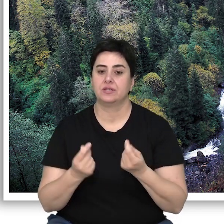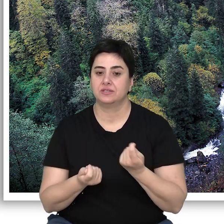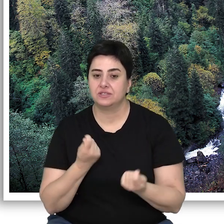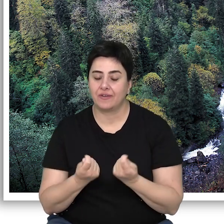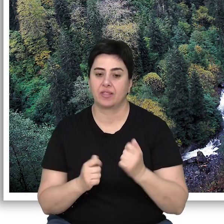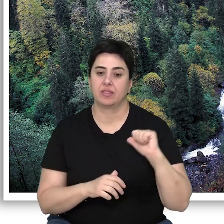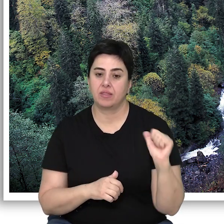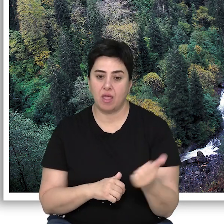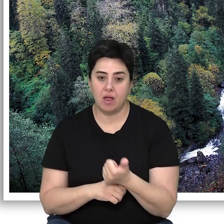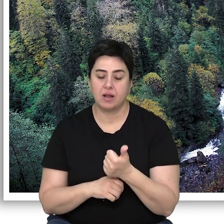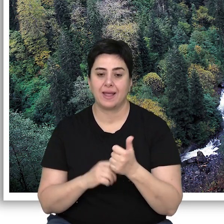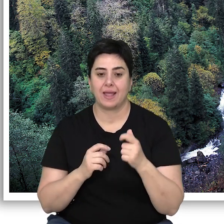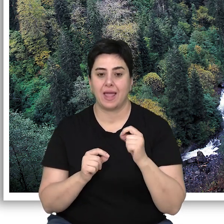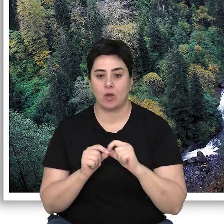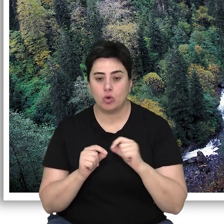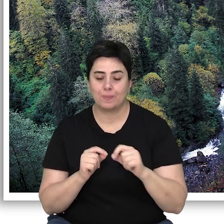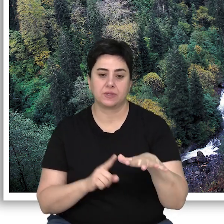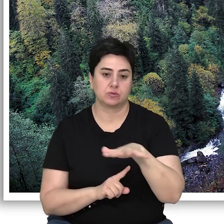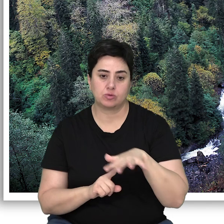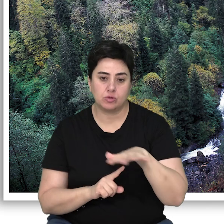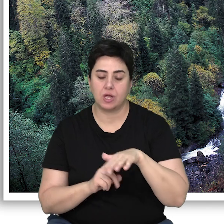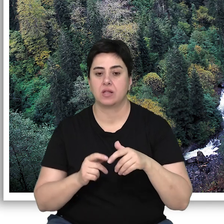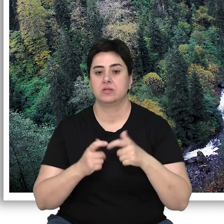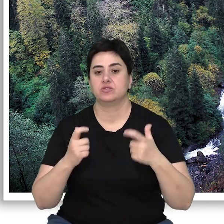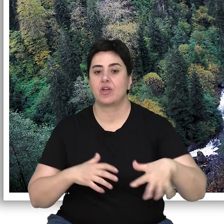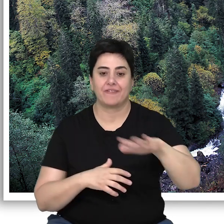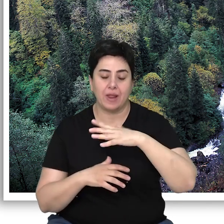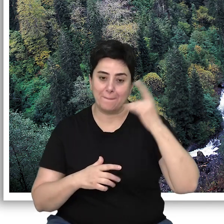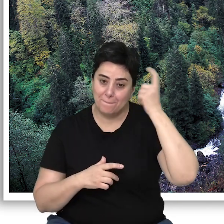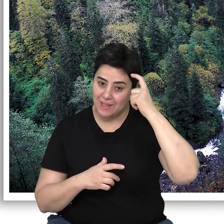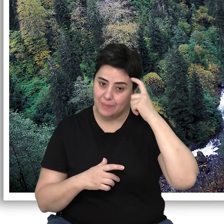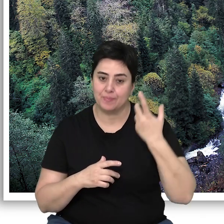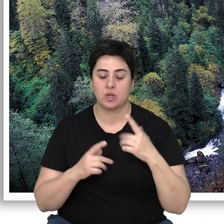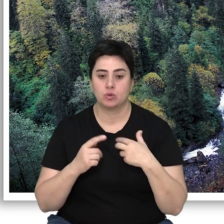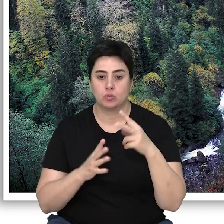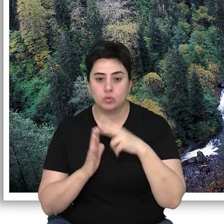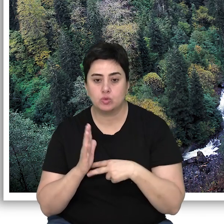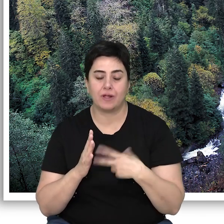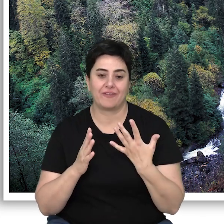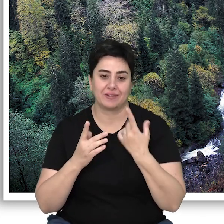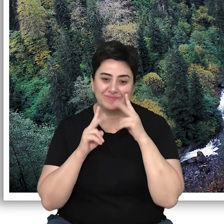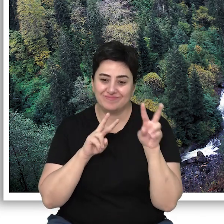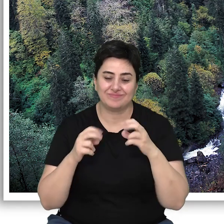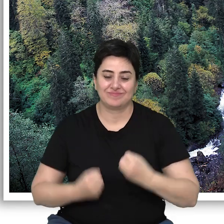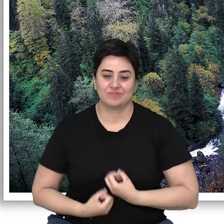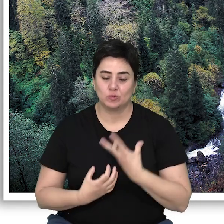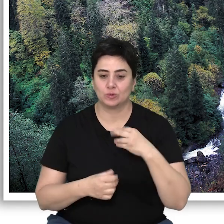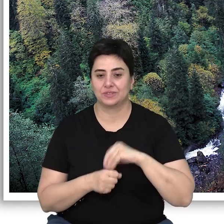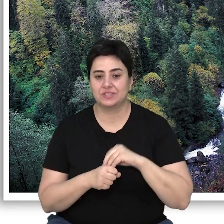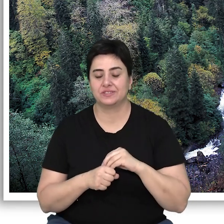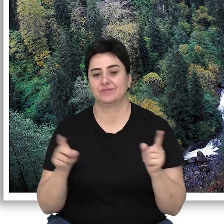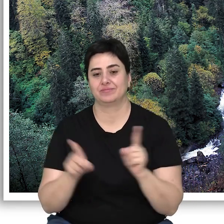ve değerleri ekonomik, sosyal, çevresel, bilimsel, ruhsal ve estetik de yeryüzünde